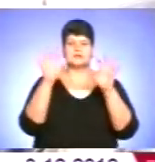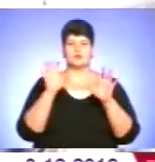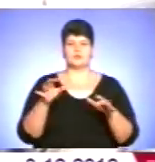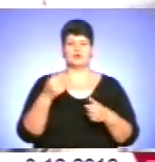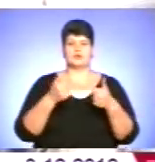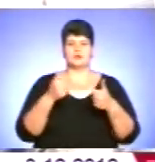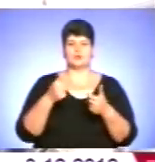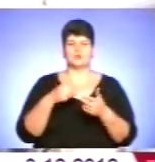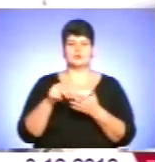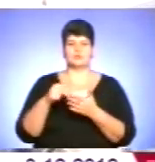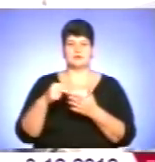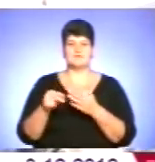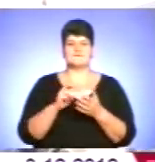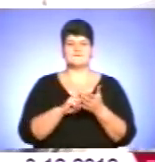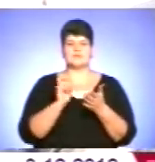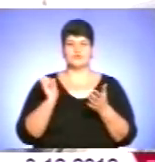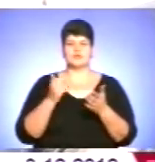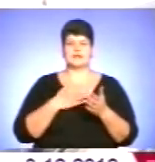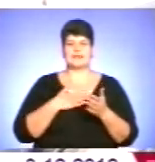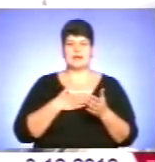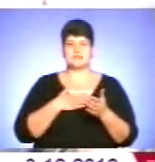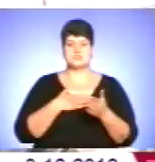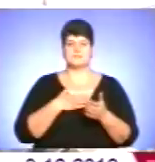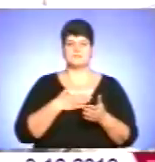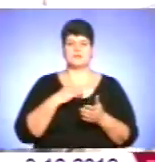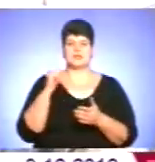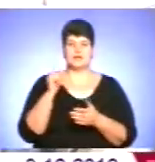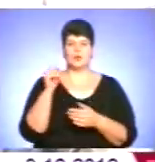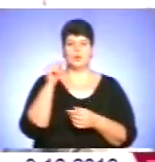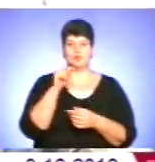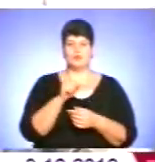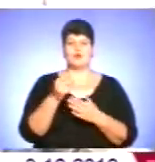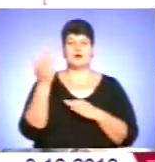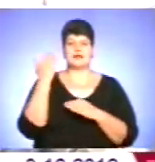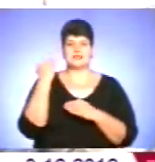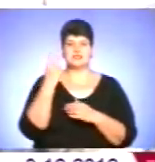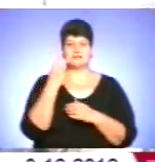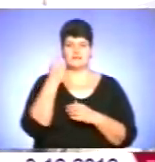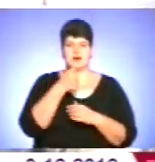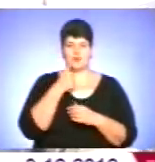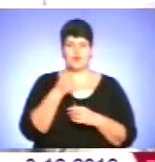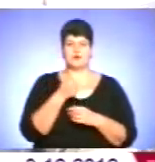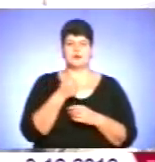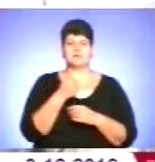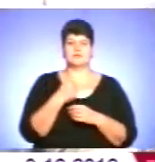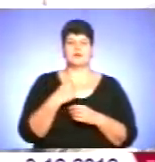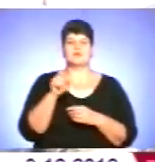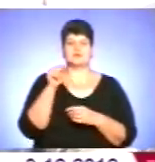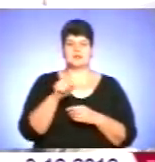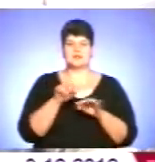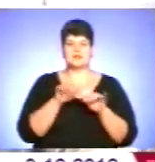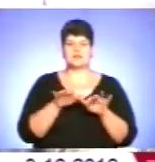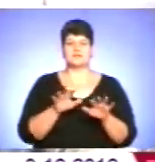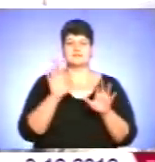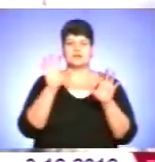вилучили нас. І тому раніше два роки діяв закон про